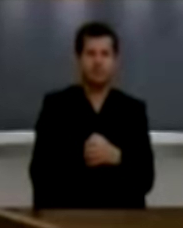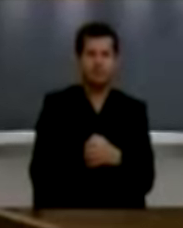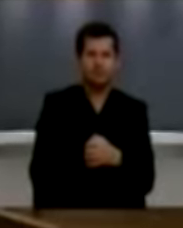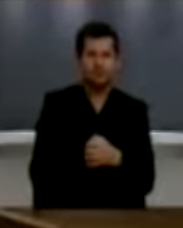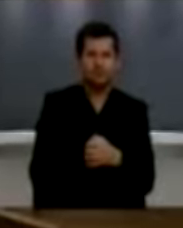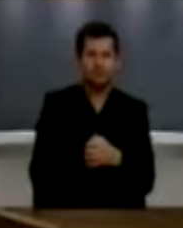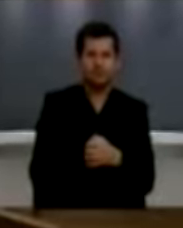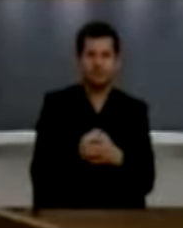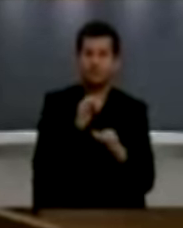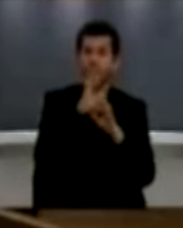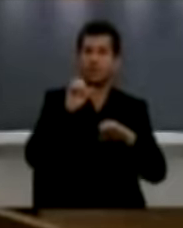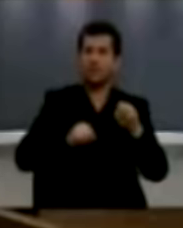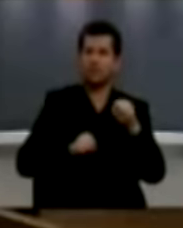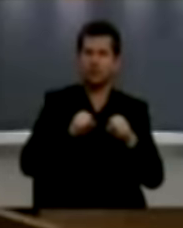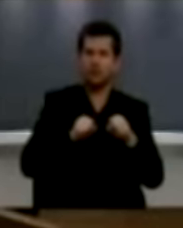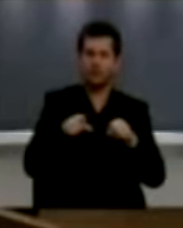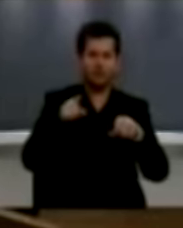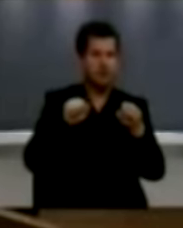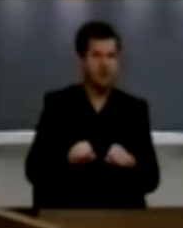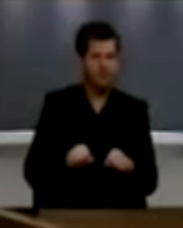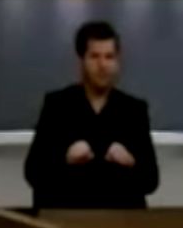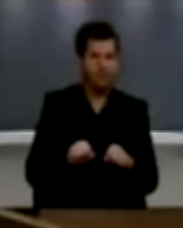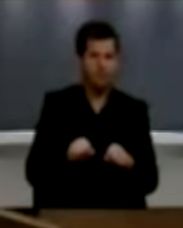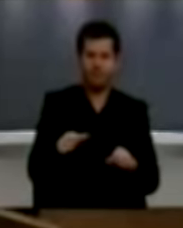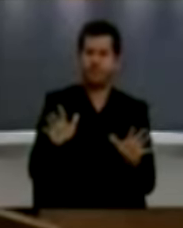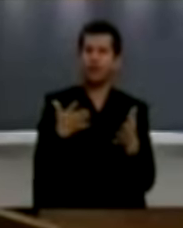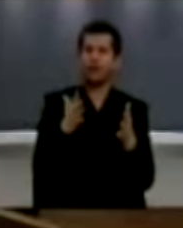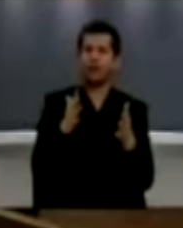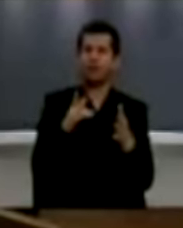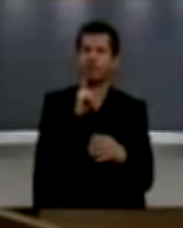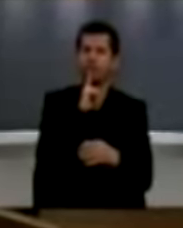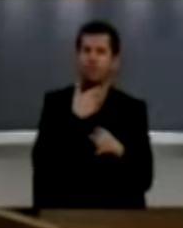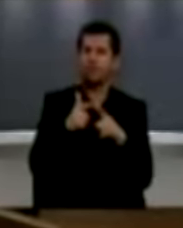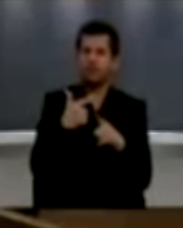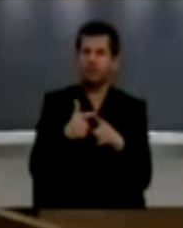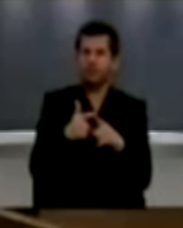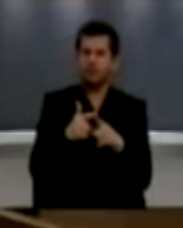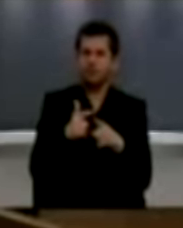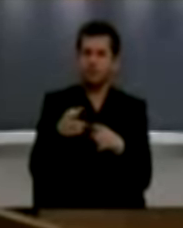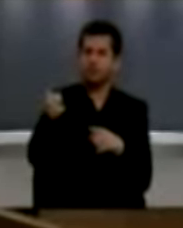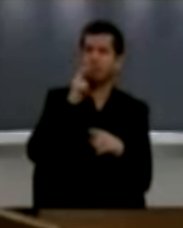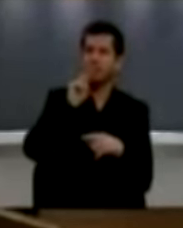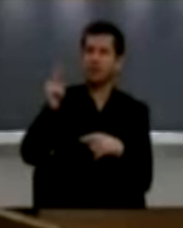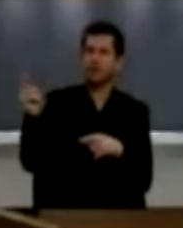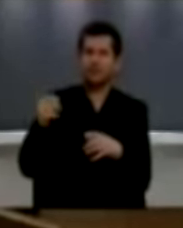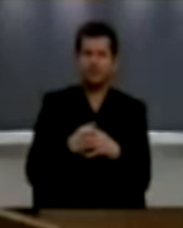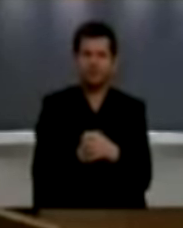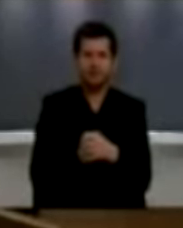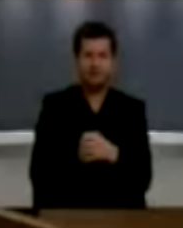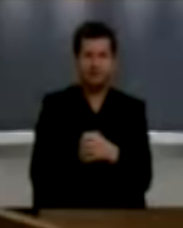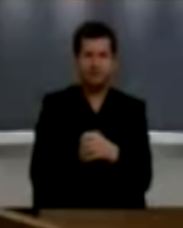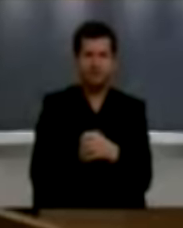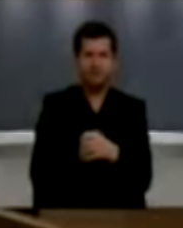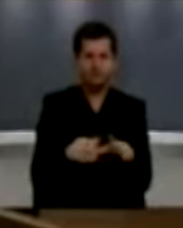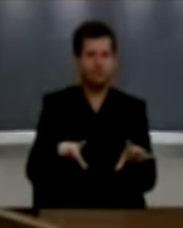Pavëcia e qeverise e një klasë e politike nuk mund të mbuljohet me arsuetime po na thonë tjerët. Zgjeden barësit e